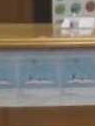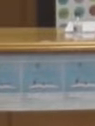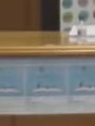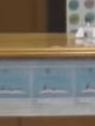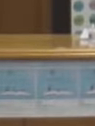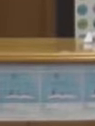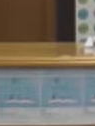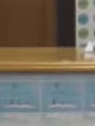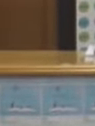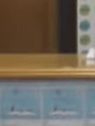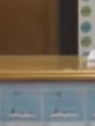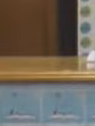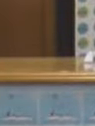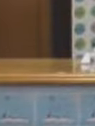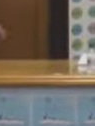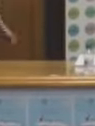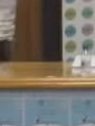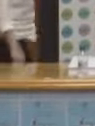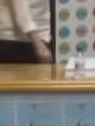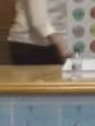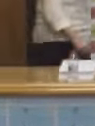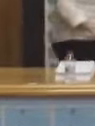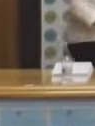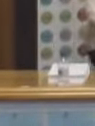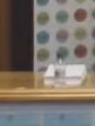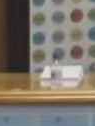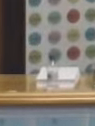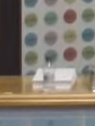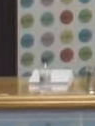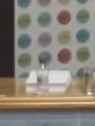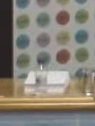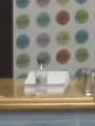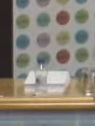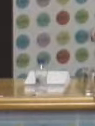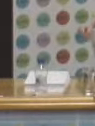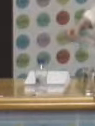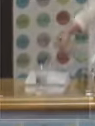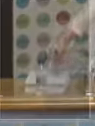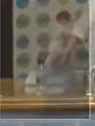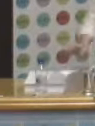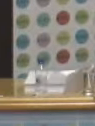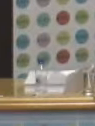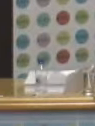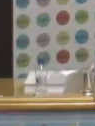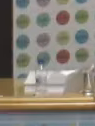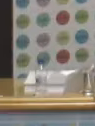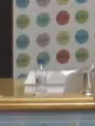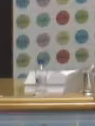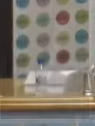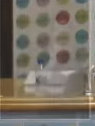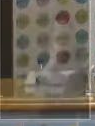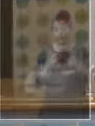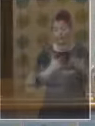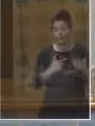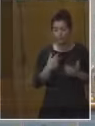εκπαιδευτήρια Δούκα και είχε συμμετάσχει στη διεύθυνση του μαθητικού υπολογιστή 1 προς 1 και